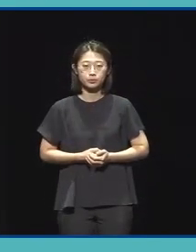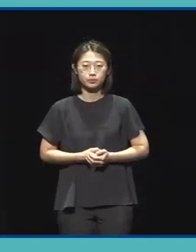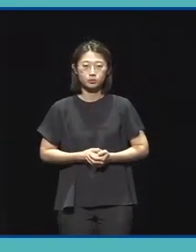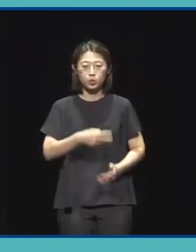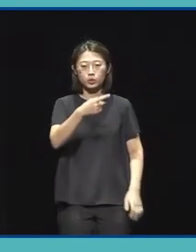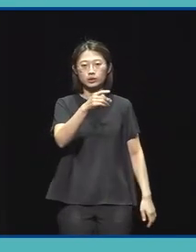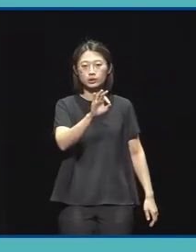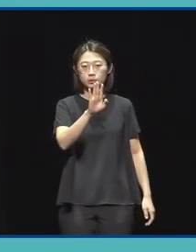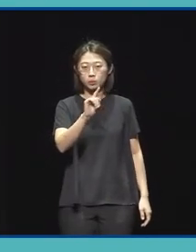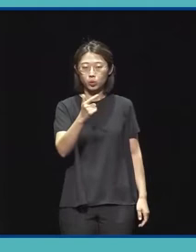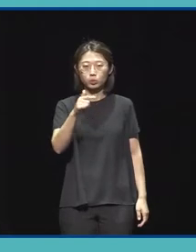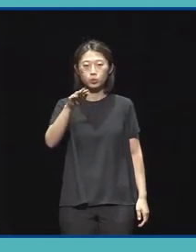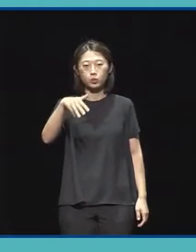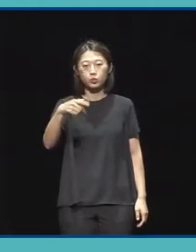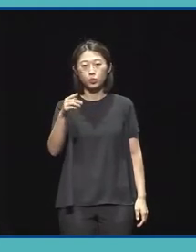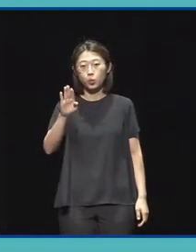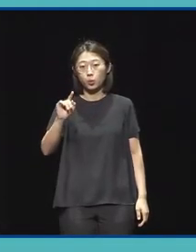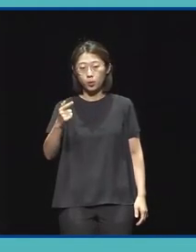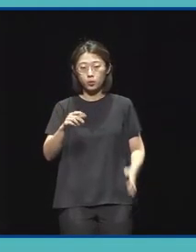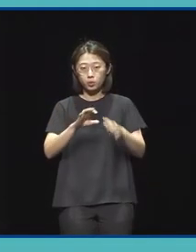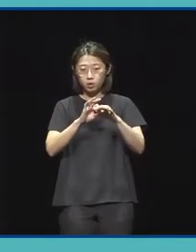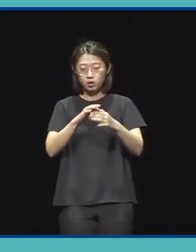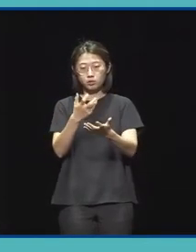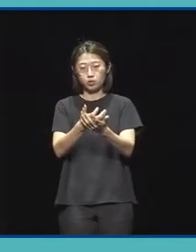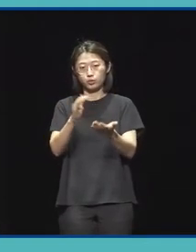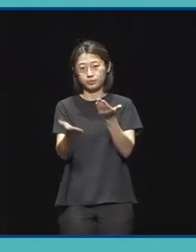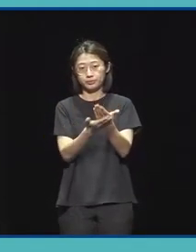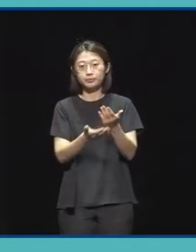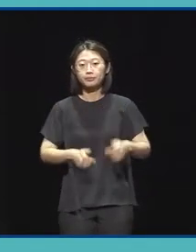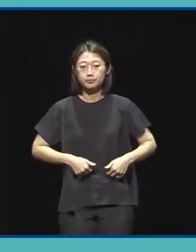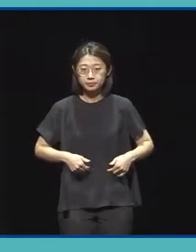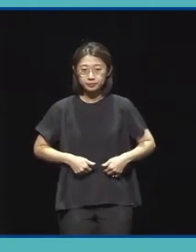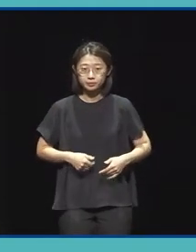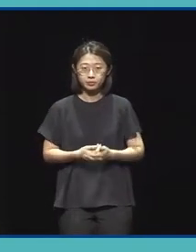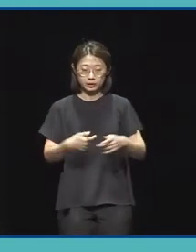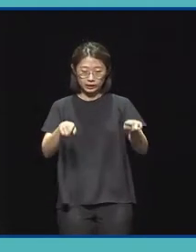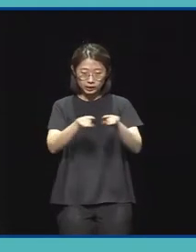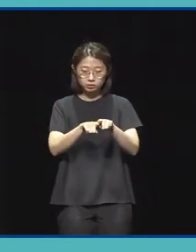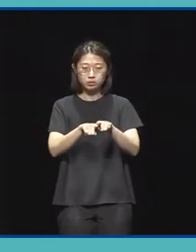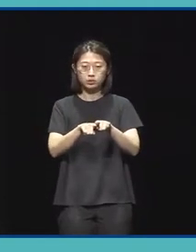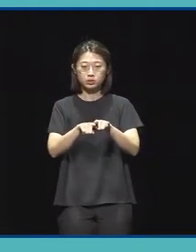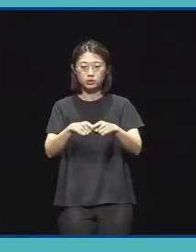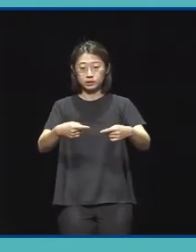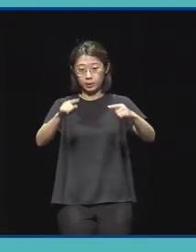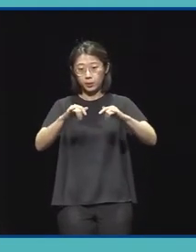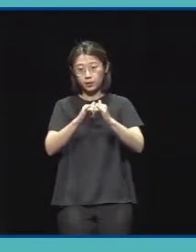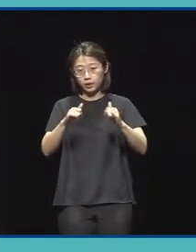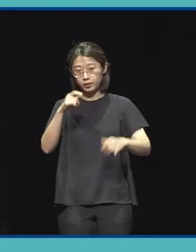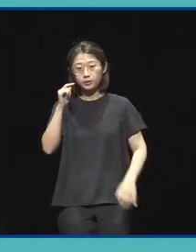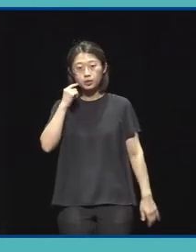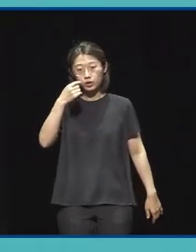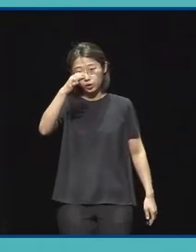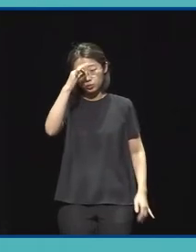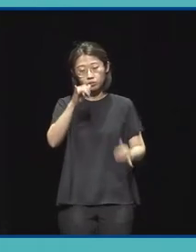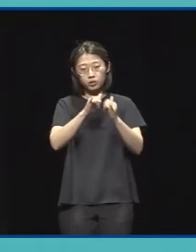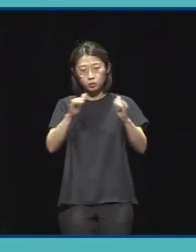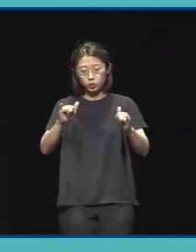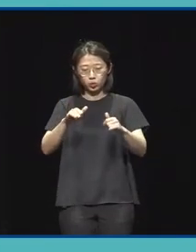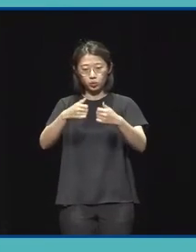초본 또는 등본, 그리고 같이 참여하시는 참여예술가 분들도 신분증을 제출하셔야 되고요. 저희가